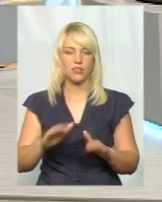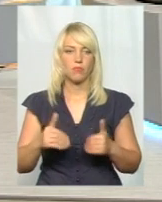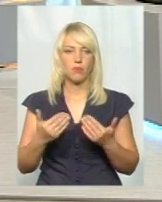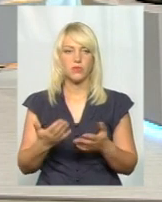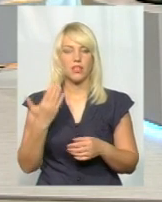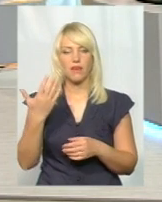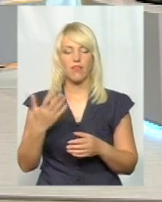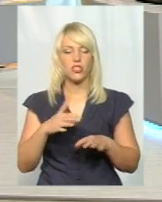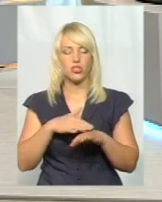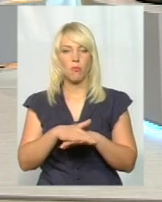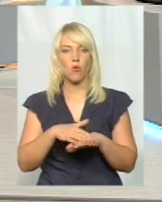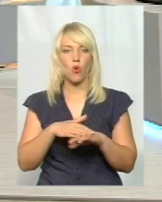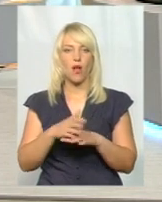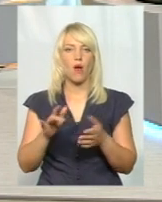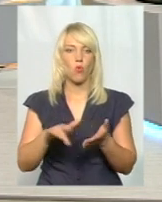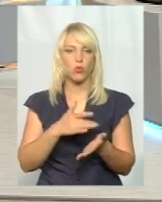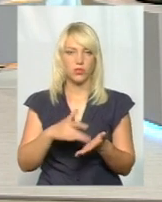ваші розрахунки?